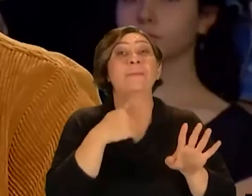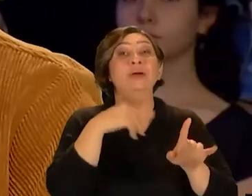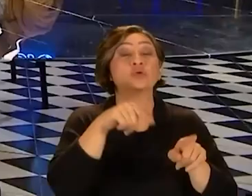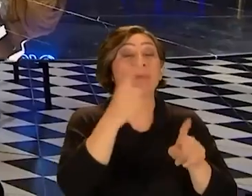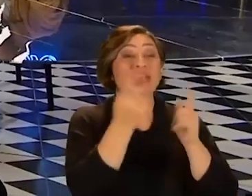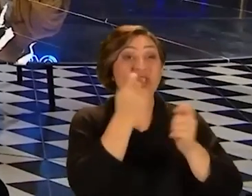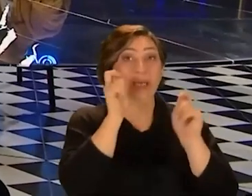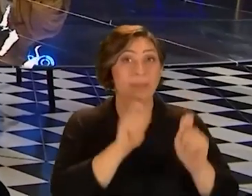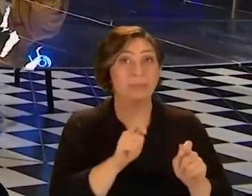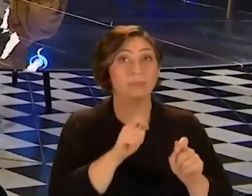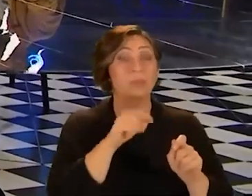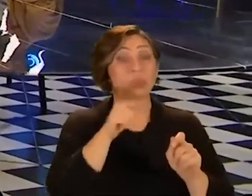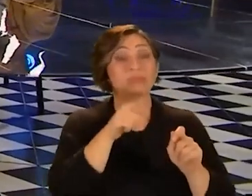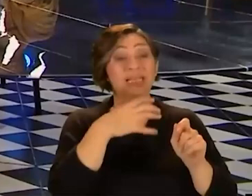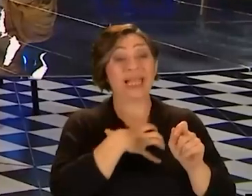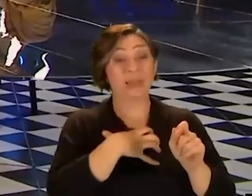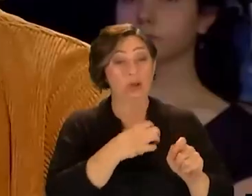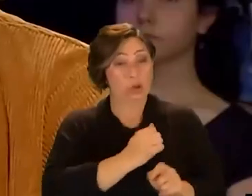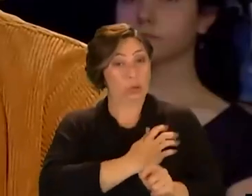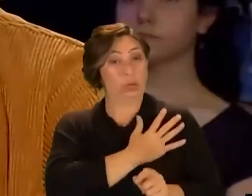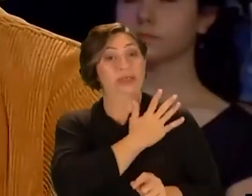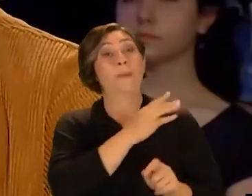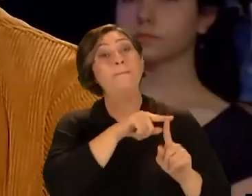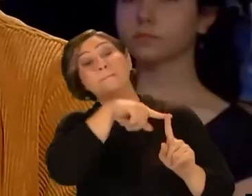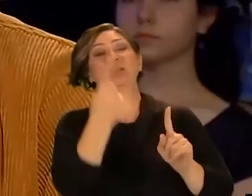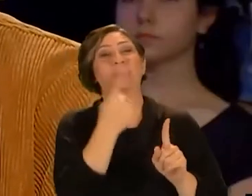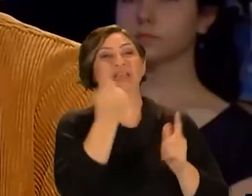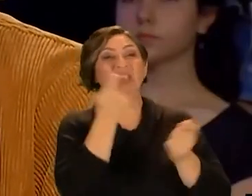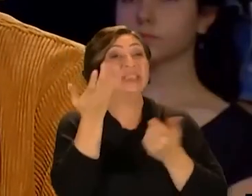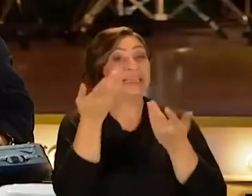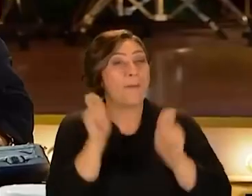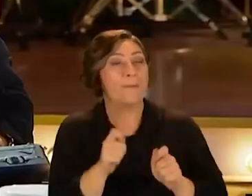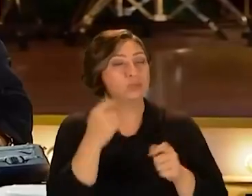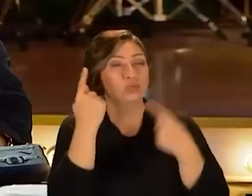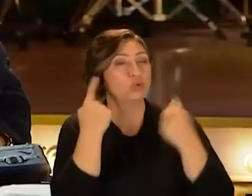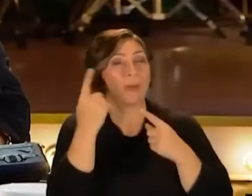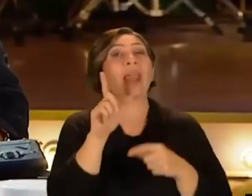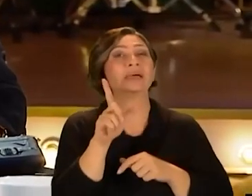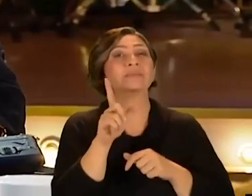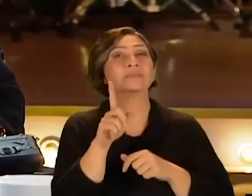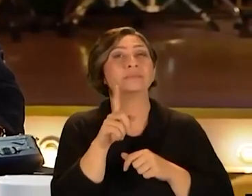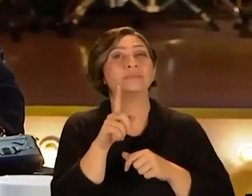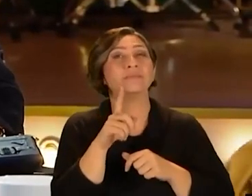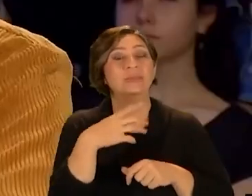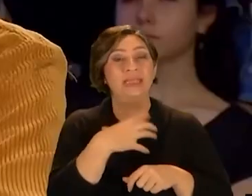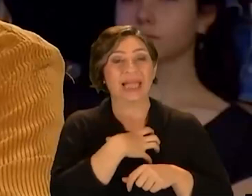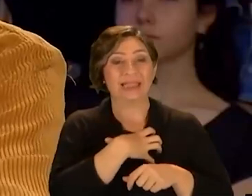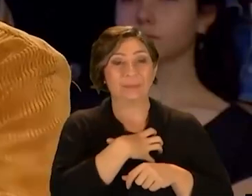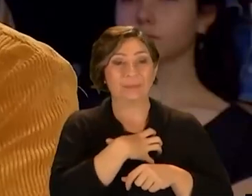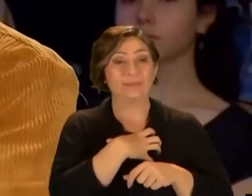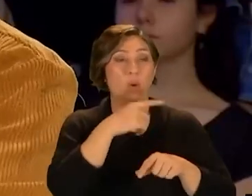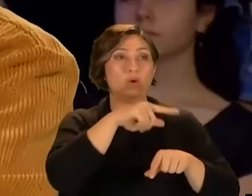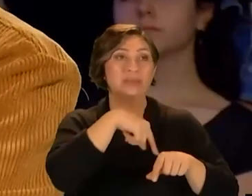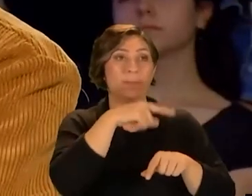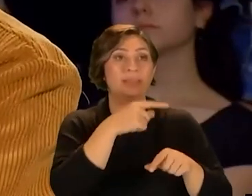ben şimdi şöyle bir iş yaptım şimdi kendi gururlanacağım bir diğer işi nasıl yapabilirim güzel kendim